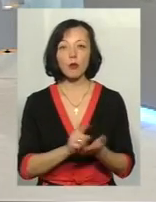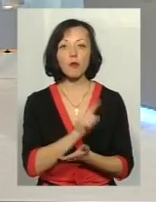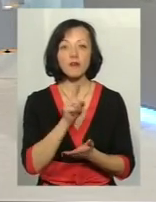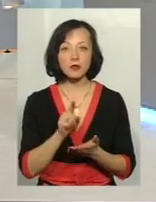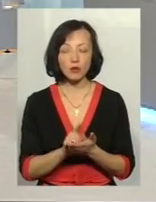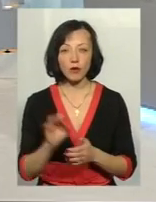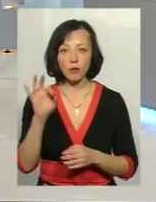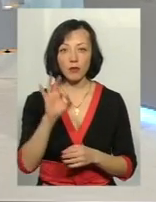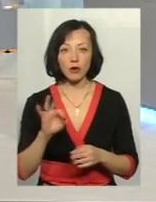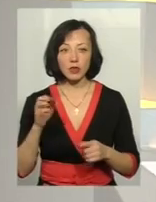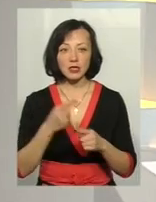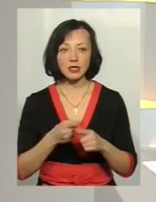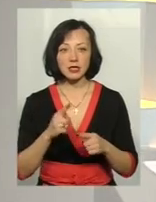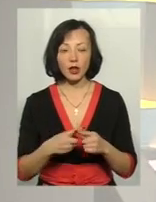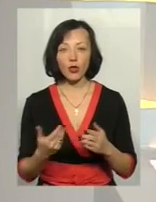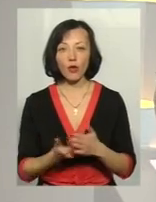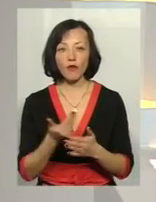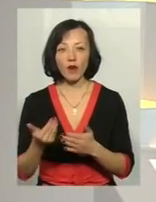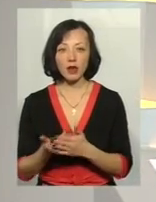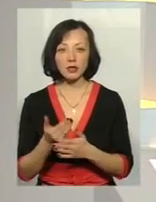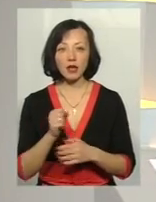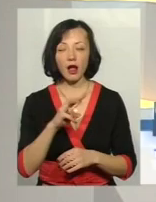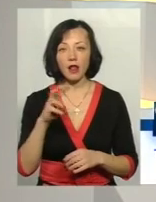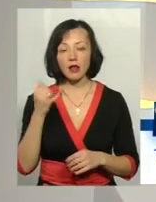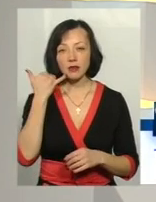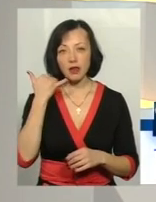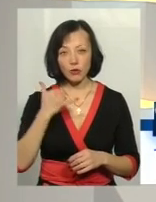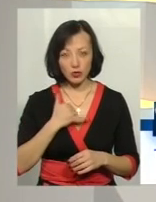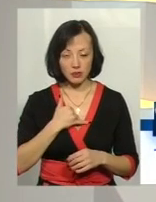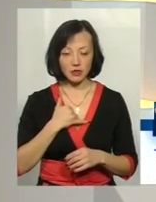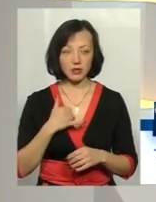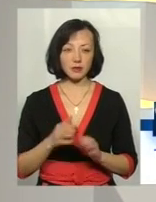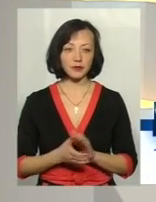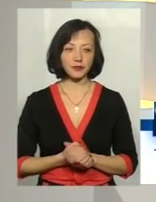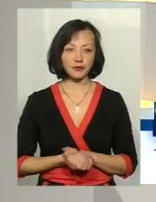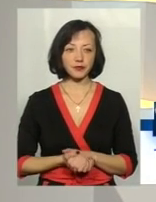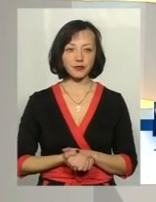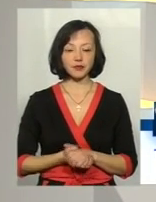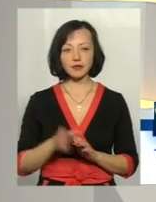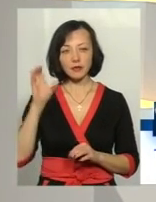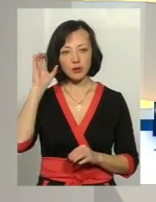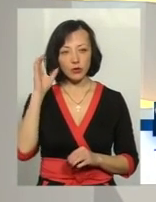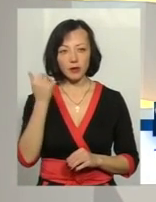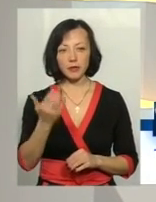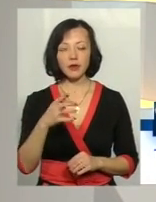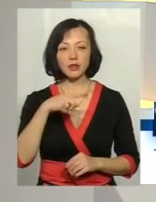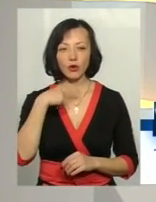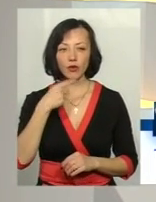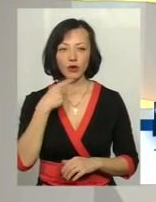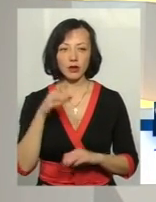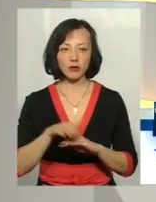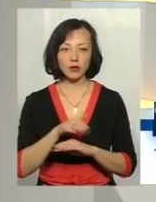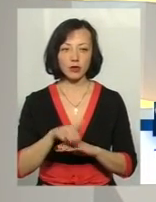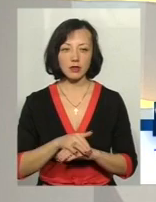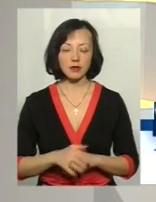про ці новації, але насамперед телефонні дзвінки 619060. Слухаємо вас, говоріть, будь ласка.